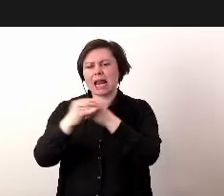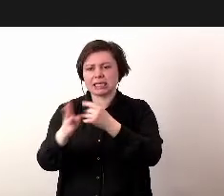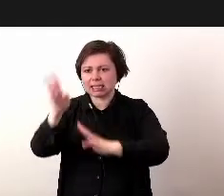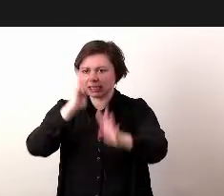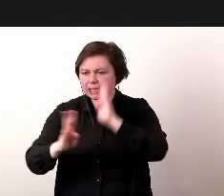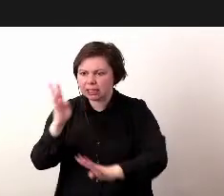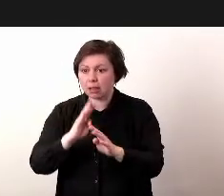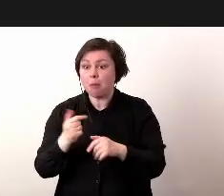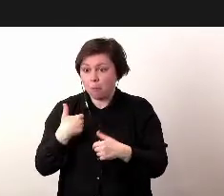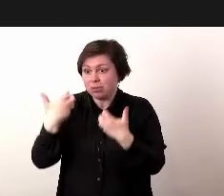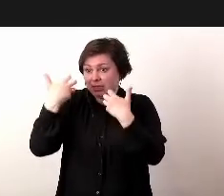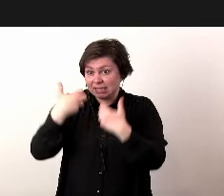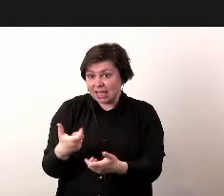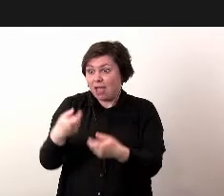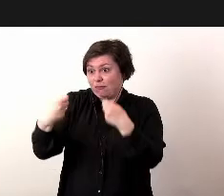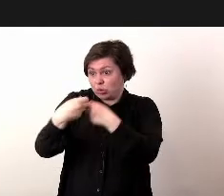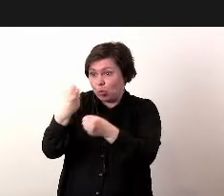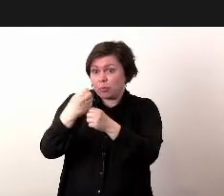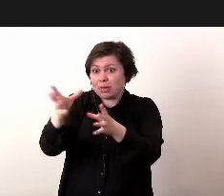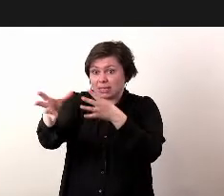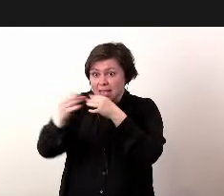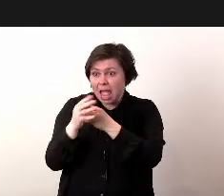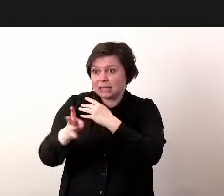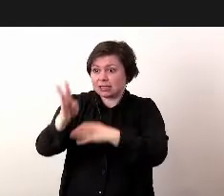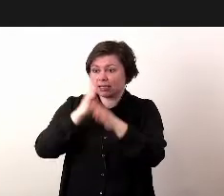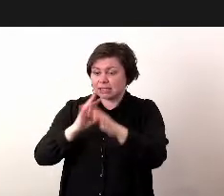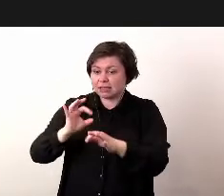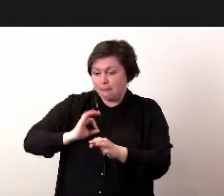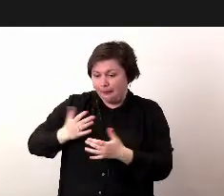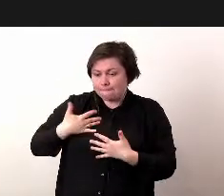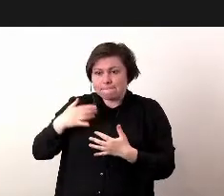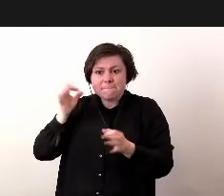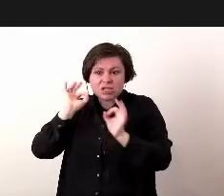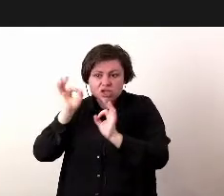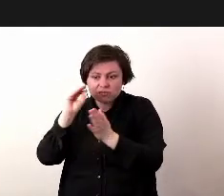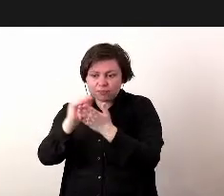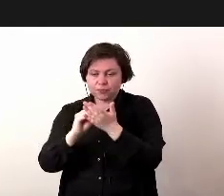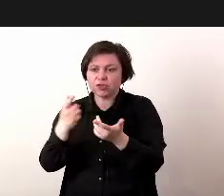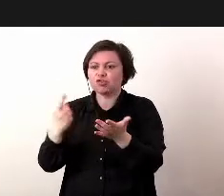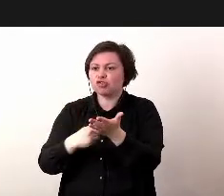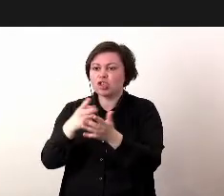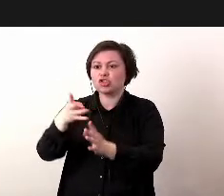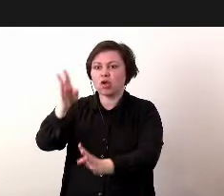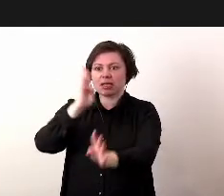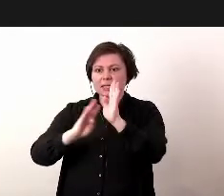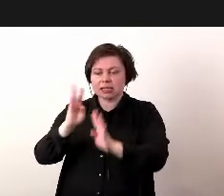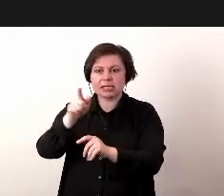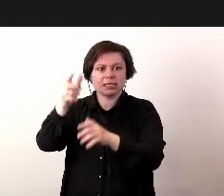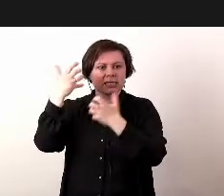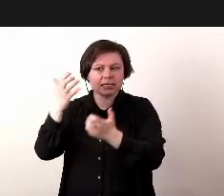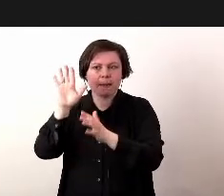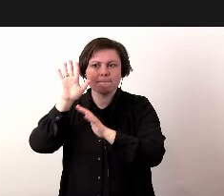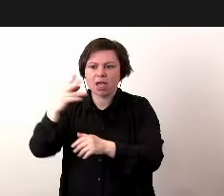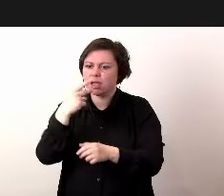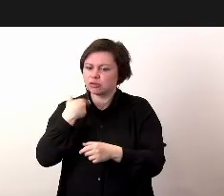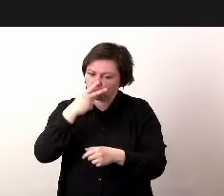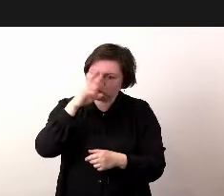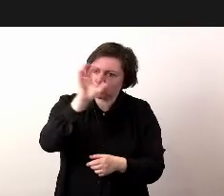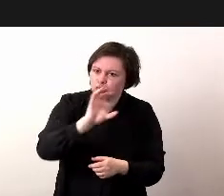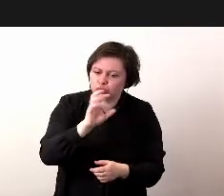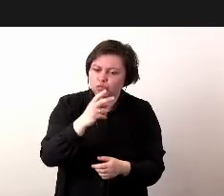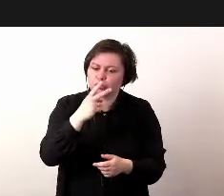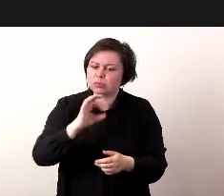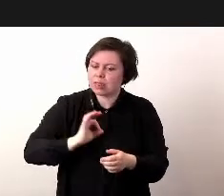dlatego że my chcemy z klientem współpracować nad takimi danymi, czyli bardzo często klienci chcą mieć dostęp do takich